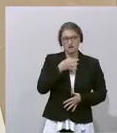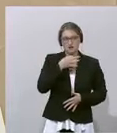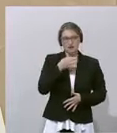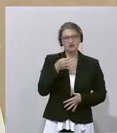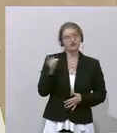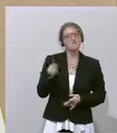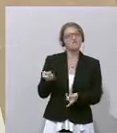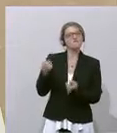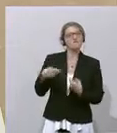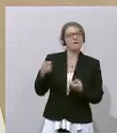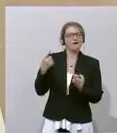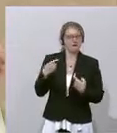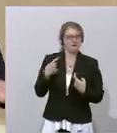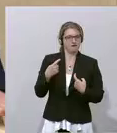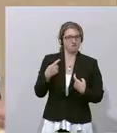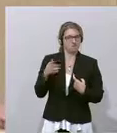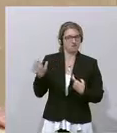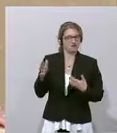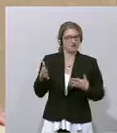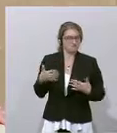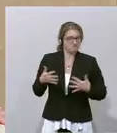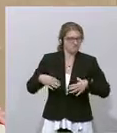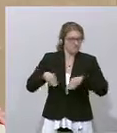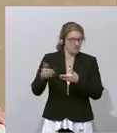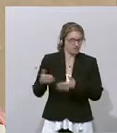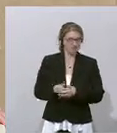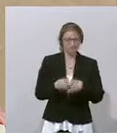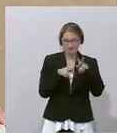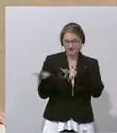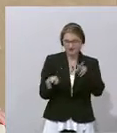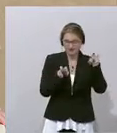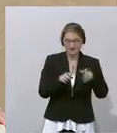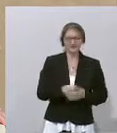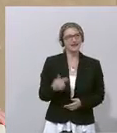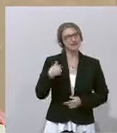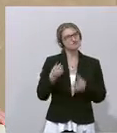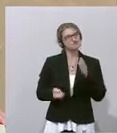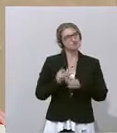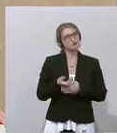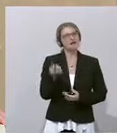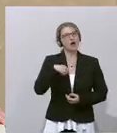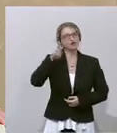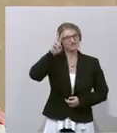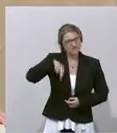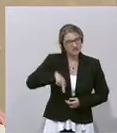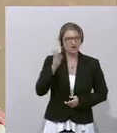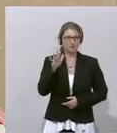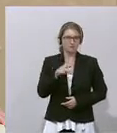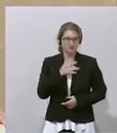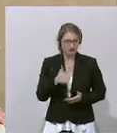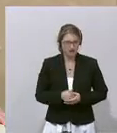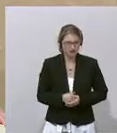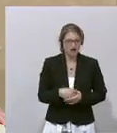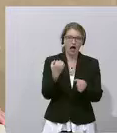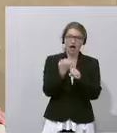stand. Ich zitiere, ich komme ursprünglich aus Wien, aus Meidling, aus